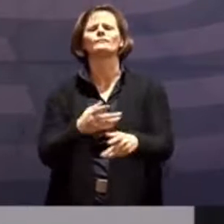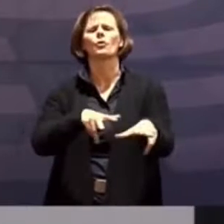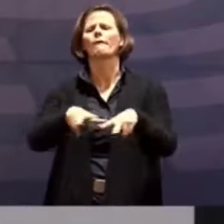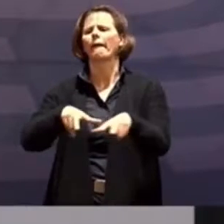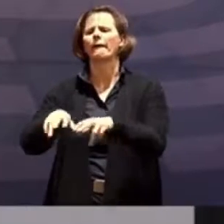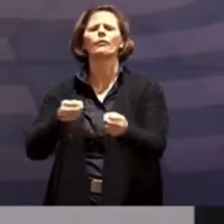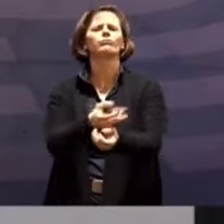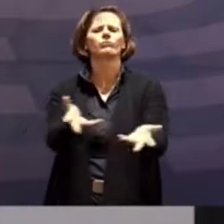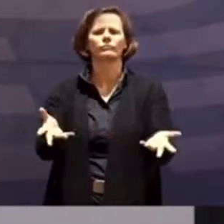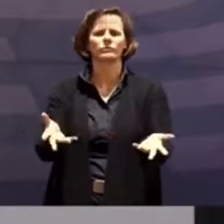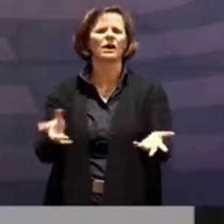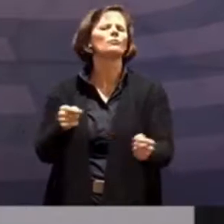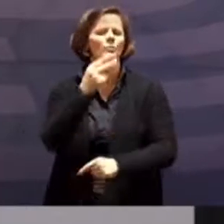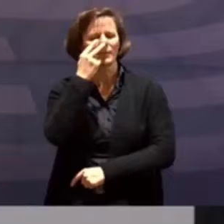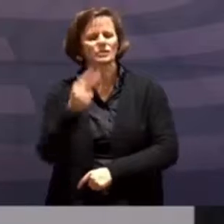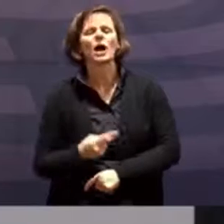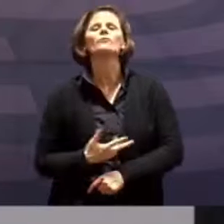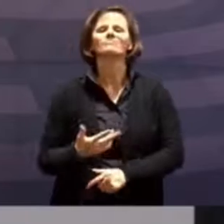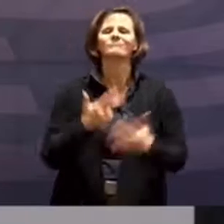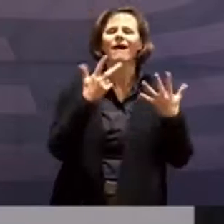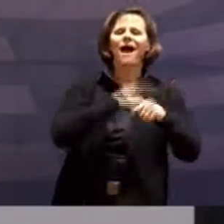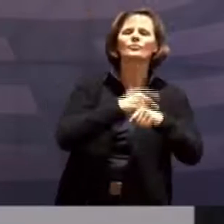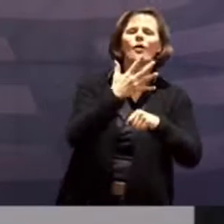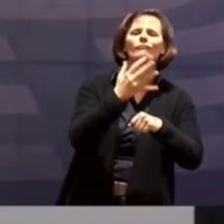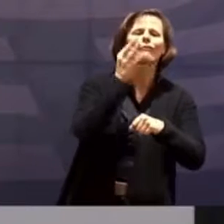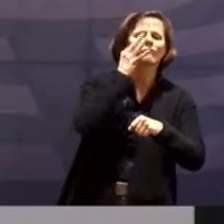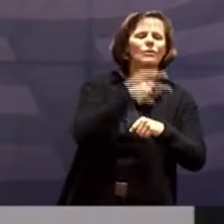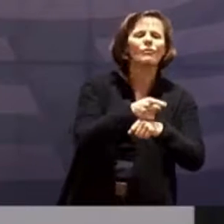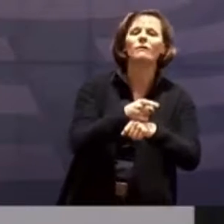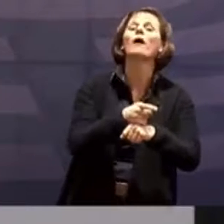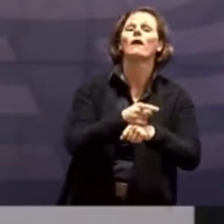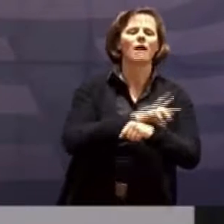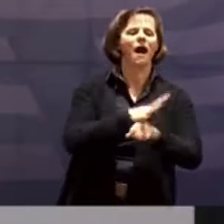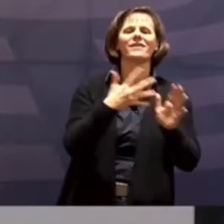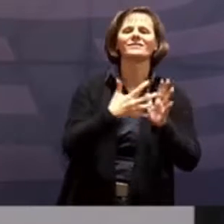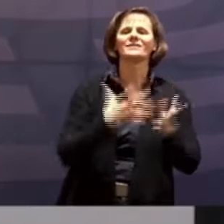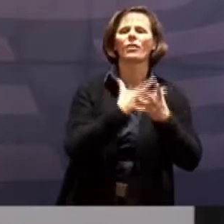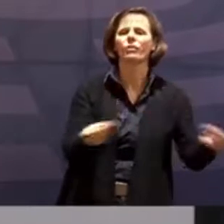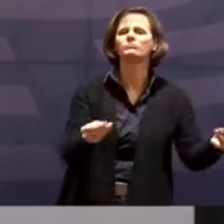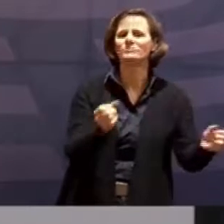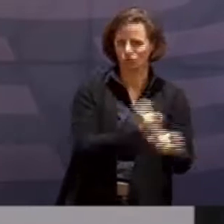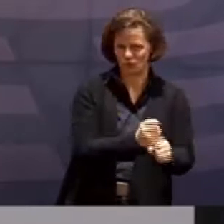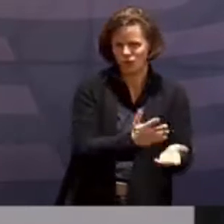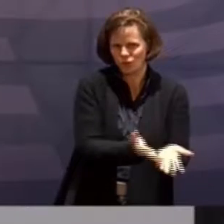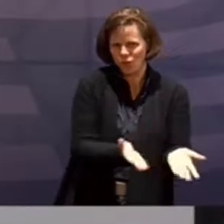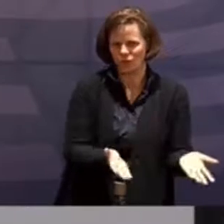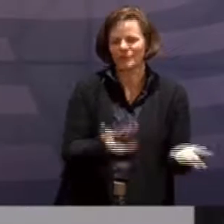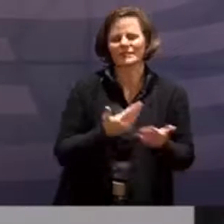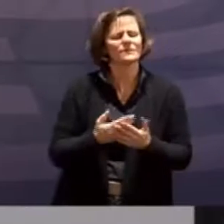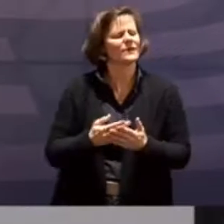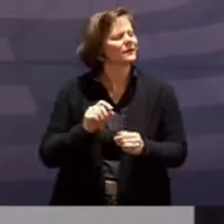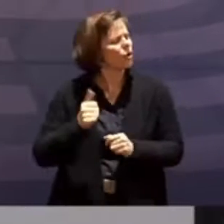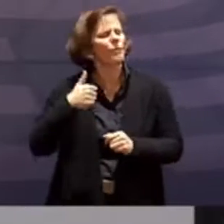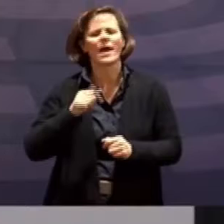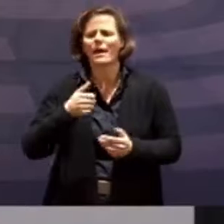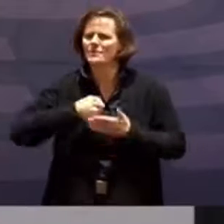bekommen. Da waren die nämlich auch schon alle vergriffen. Und daher halte ich es für richtig, dass wir hier immer nur das zusagen, was wir auch einhalten können.